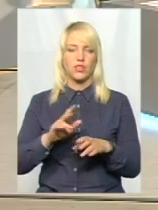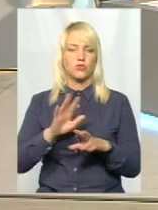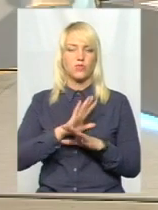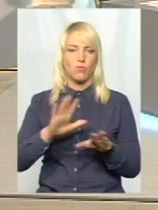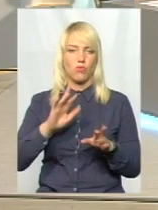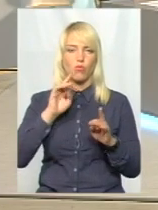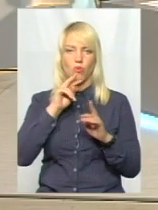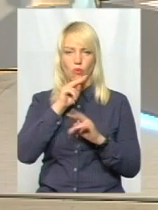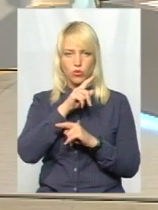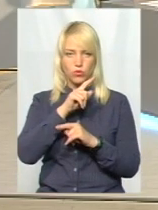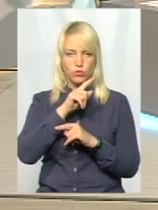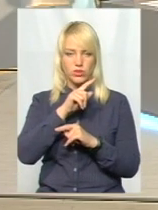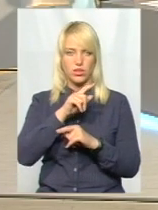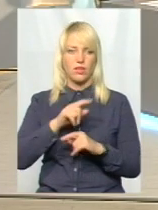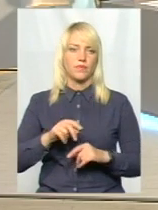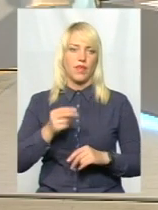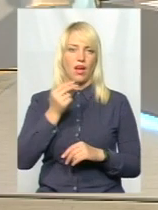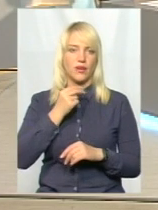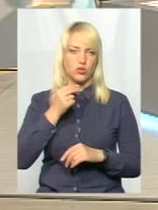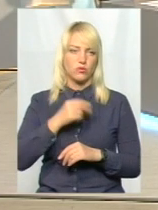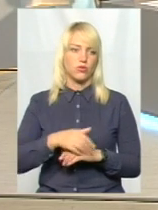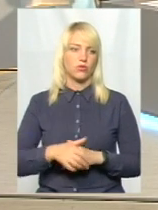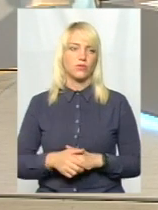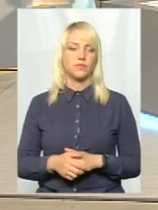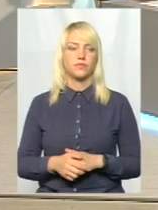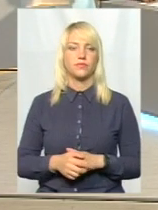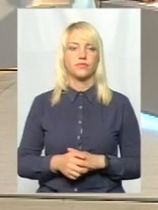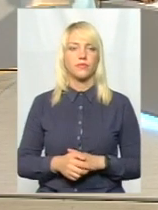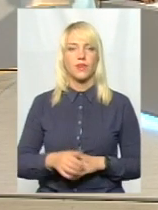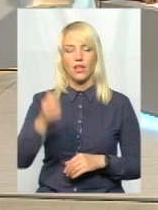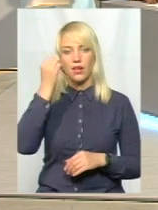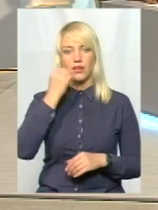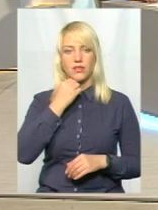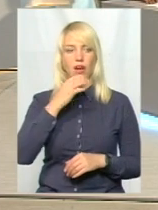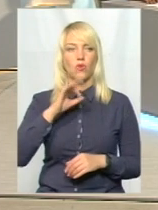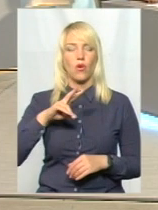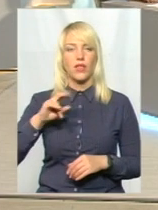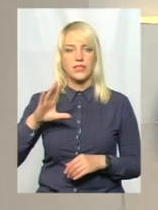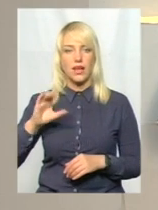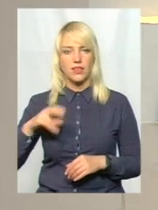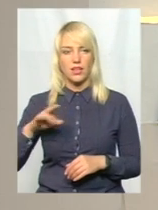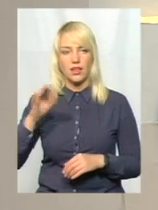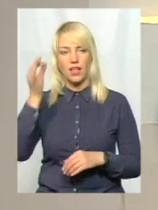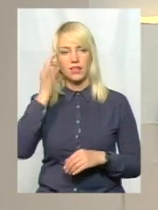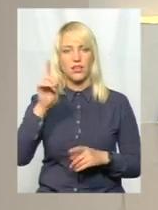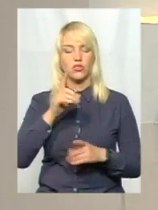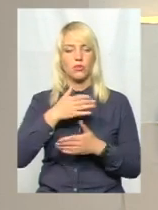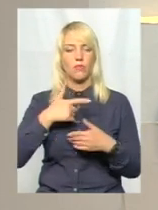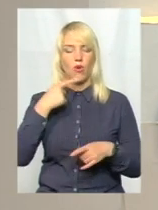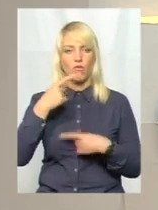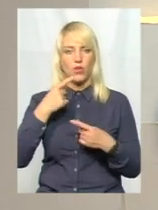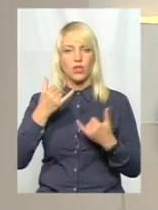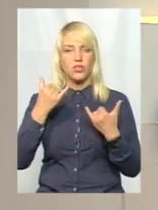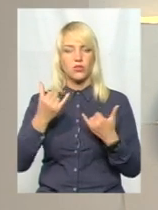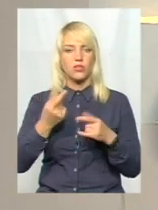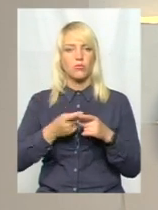утруєнь харчових, так як у цьому випадку. Дякую, пані Олександра. Я нагадаю, що говорили ми сьогодні